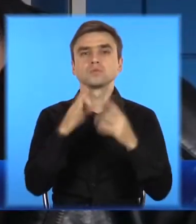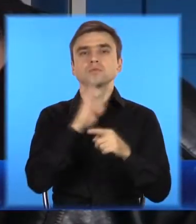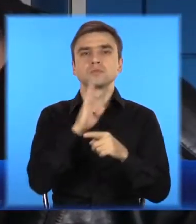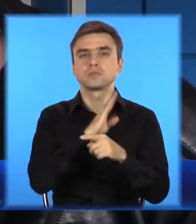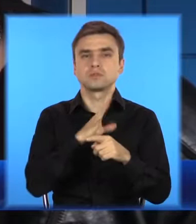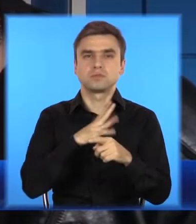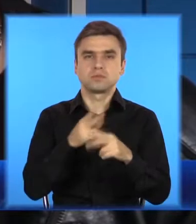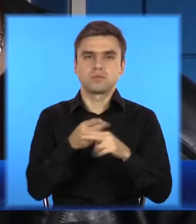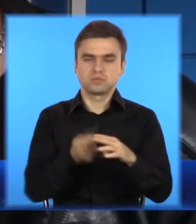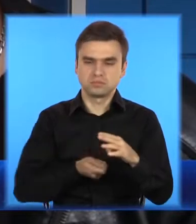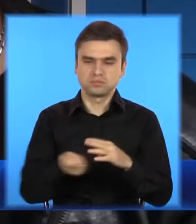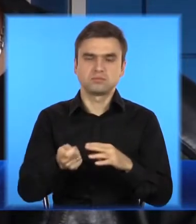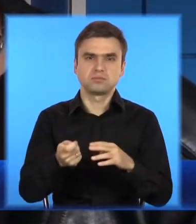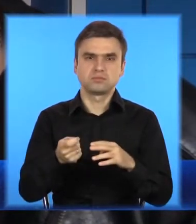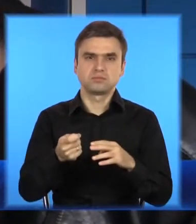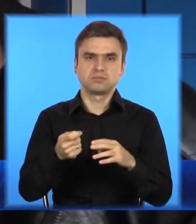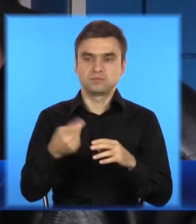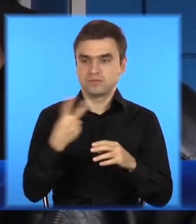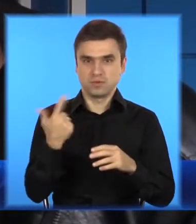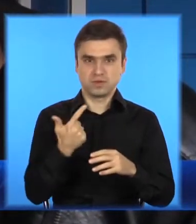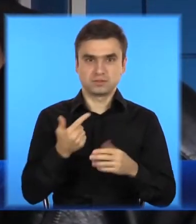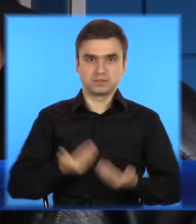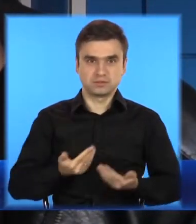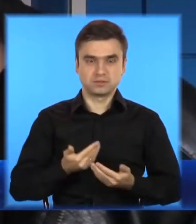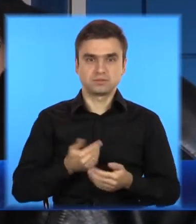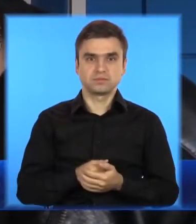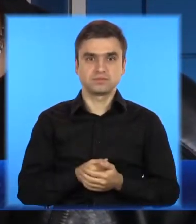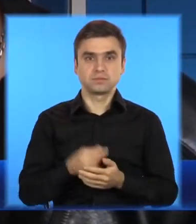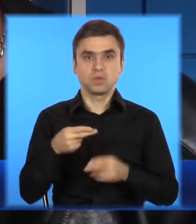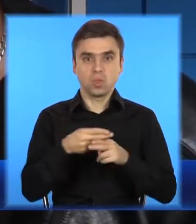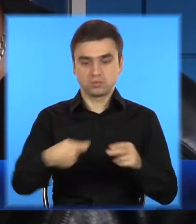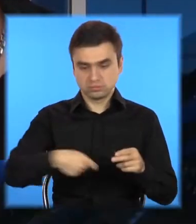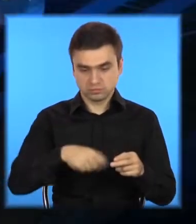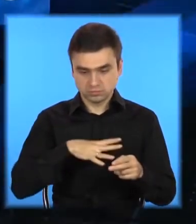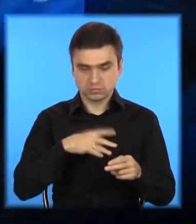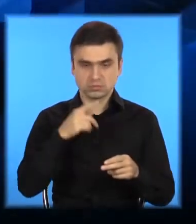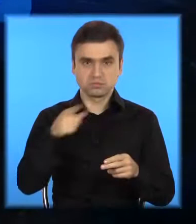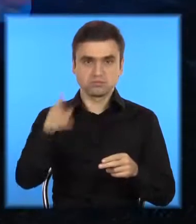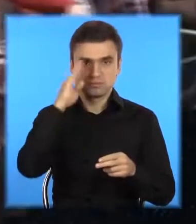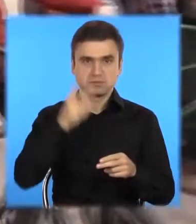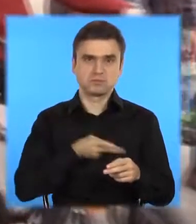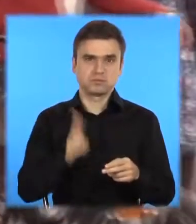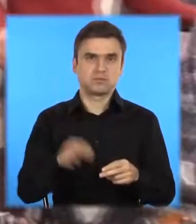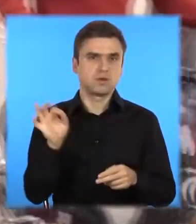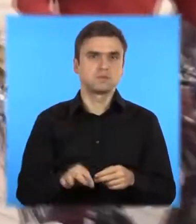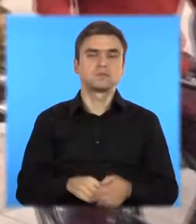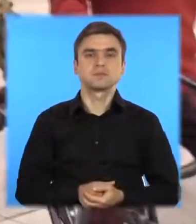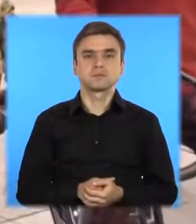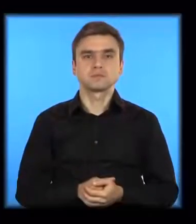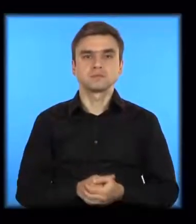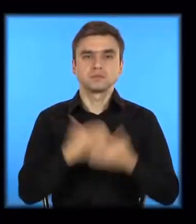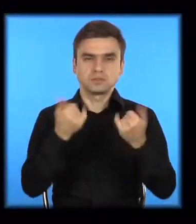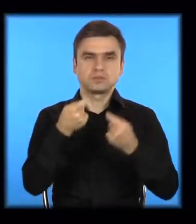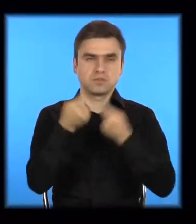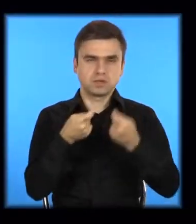отриманого ножового поранення даний громадянин помер на місці. Про це та багато